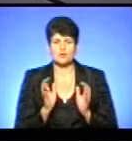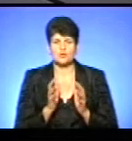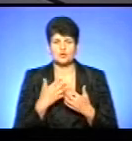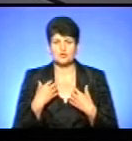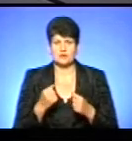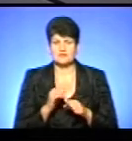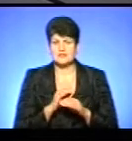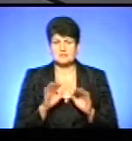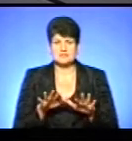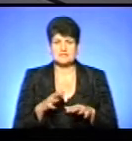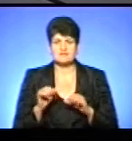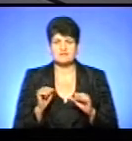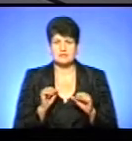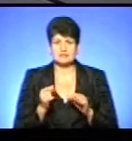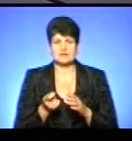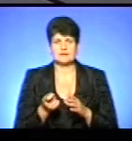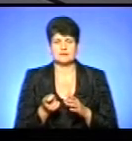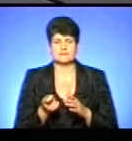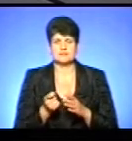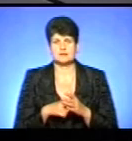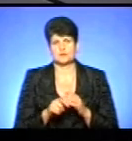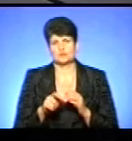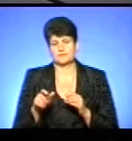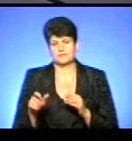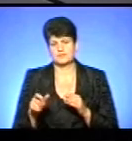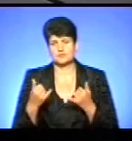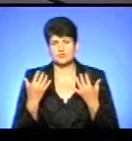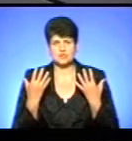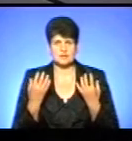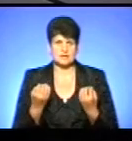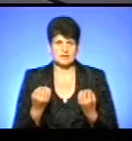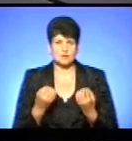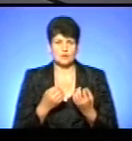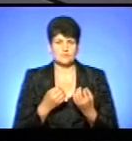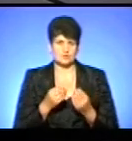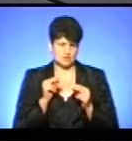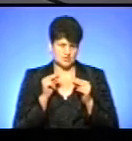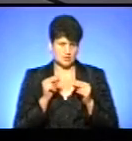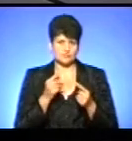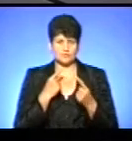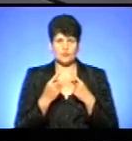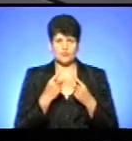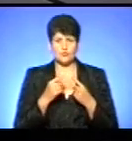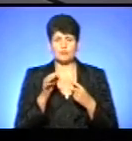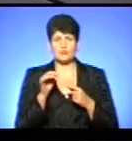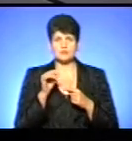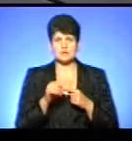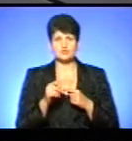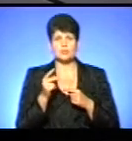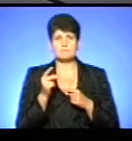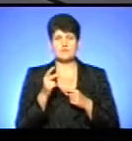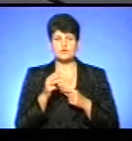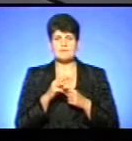ні місцева влада, їх закриють просто пацієнти. На сьогоднішній день, говорю вам відверто про те, що півтора